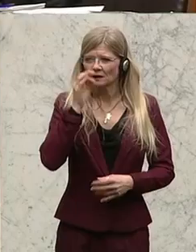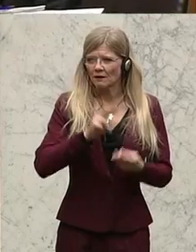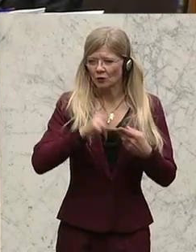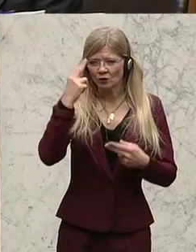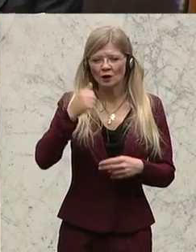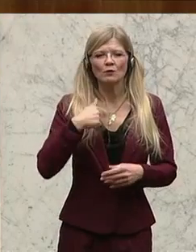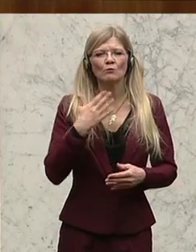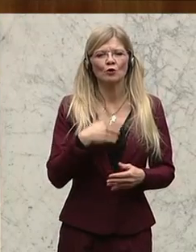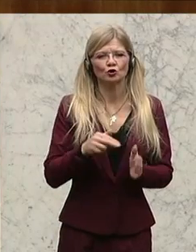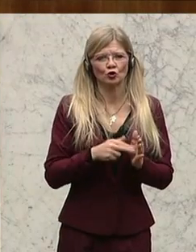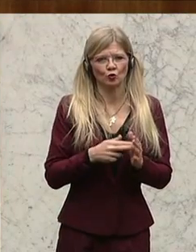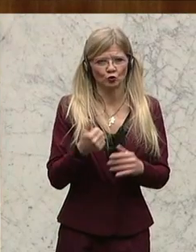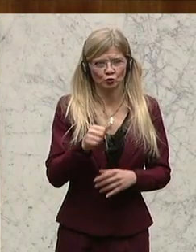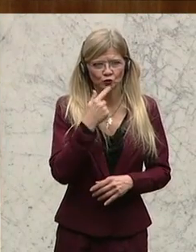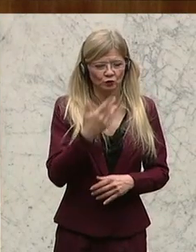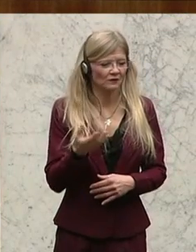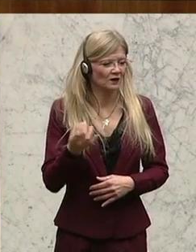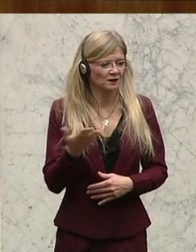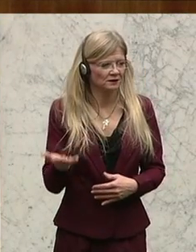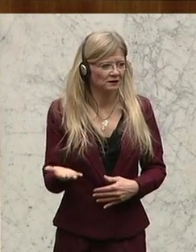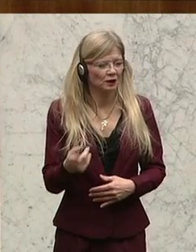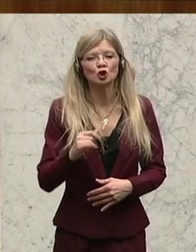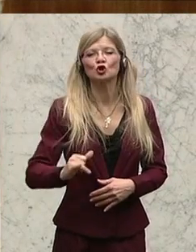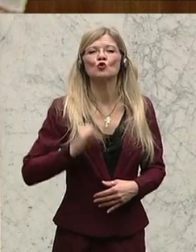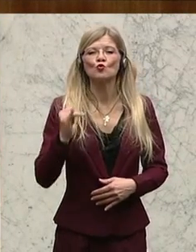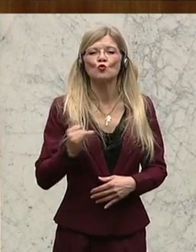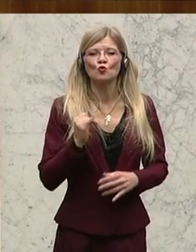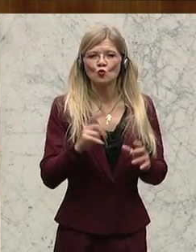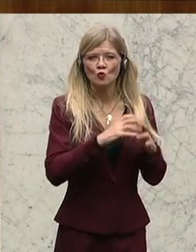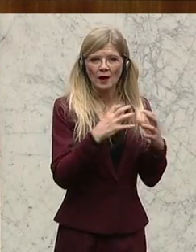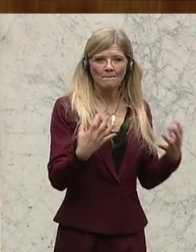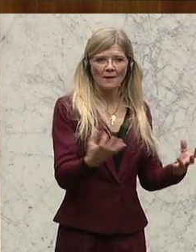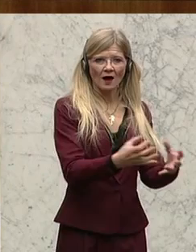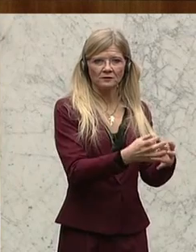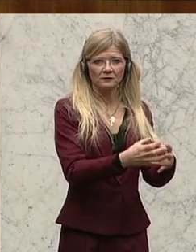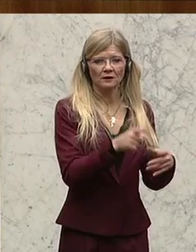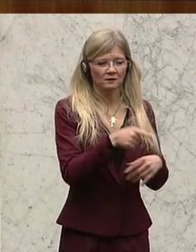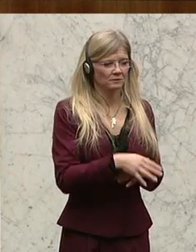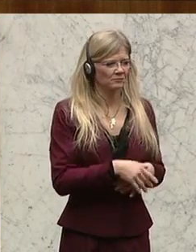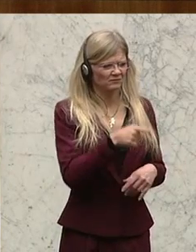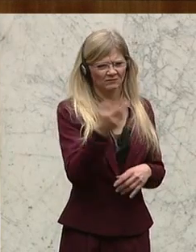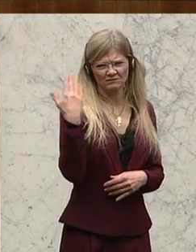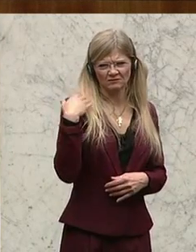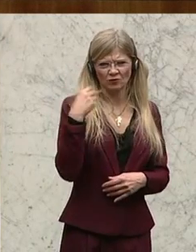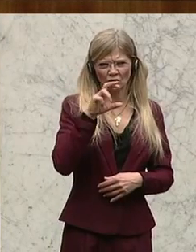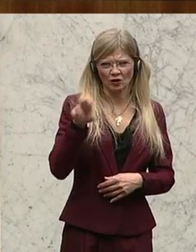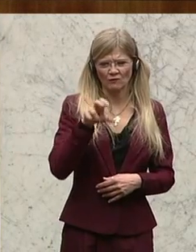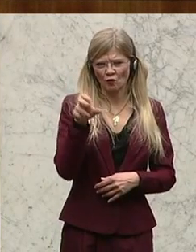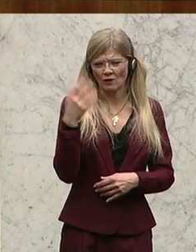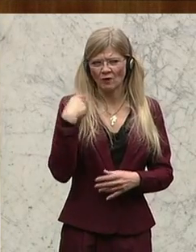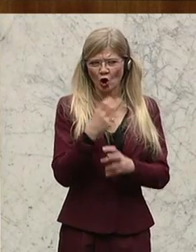ich möchte ein Thema ansprechen, die Jugendbanden, Wellen der Gewalt, letzte Woche in der Österreich